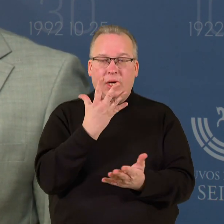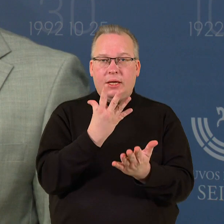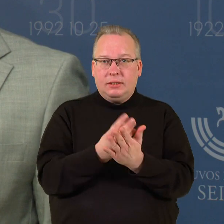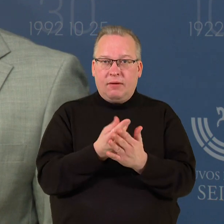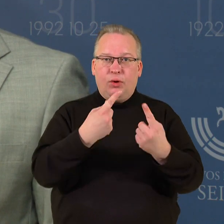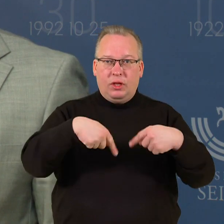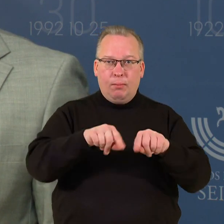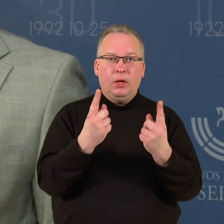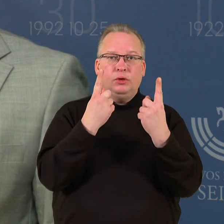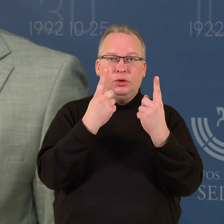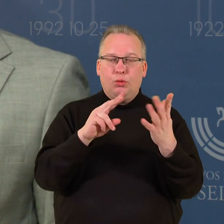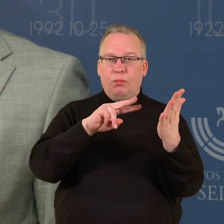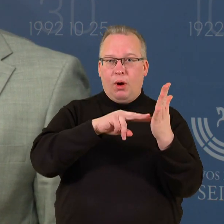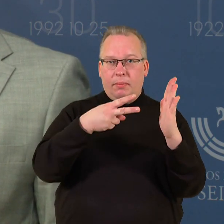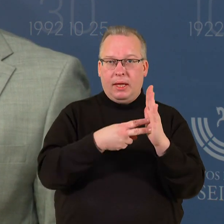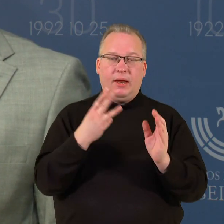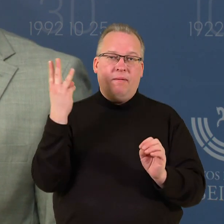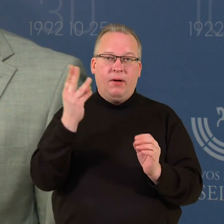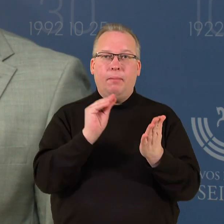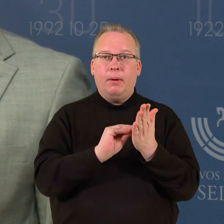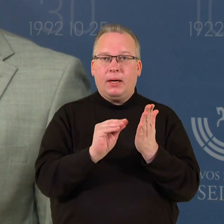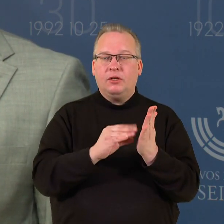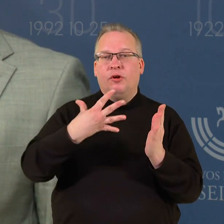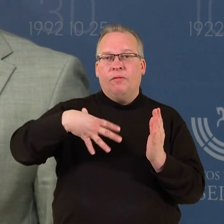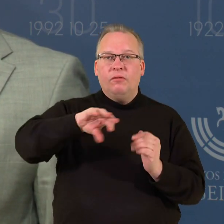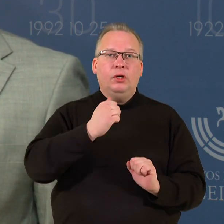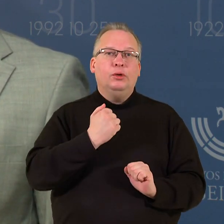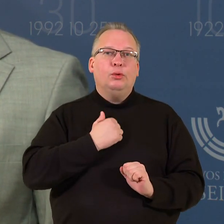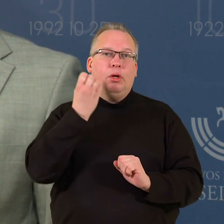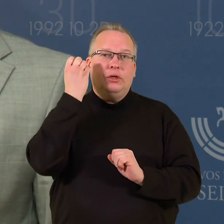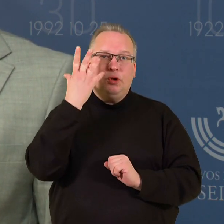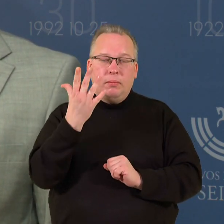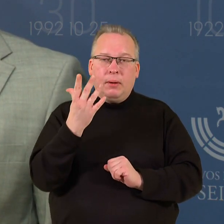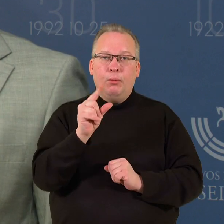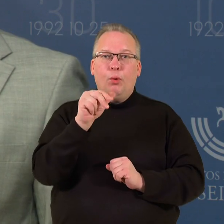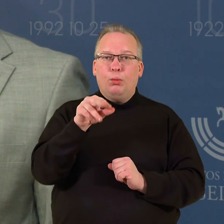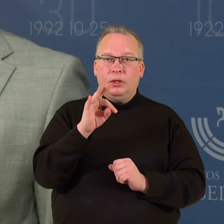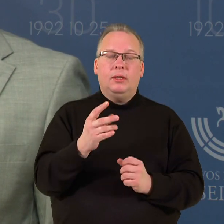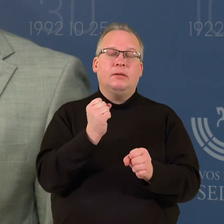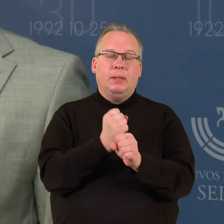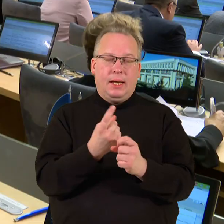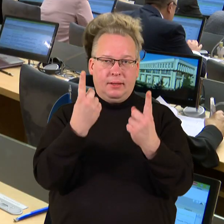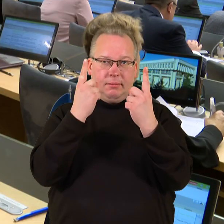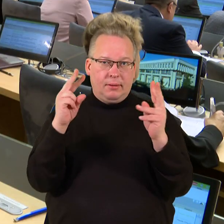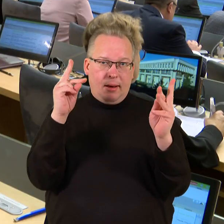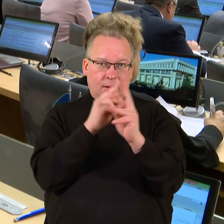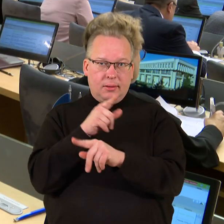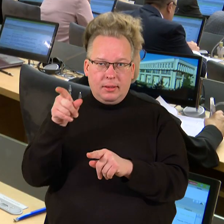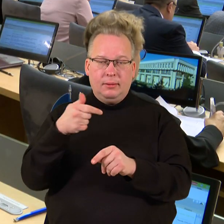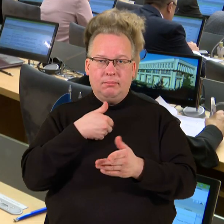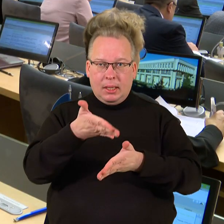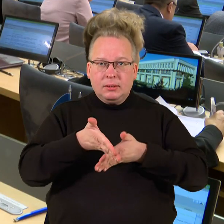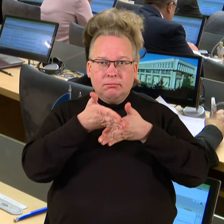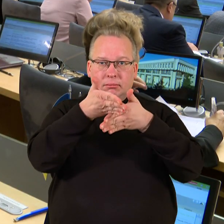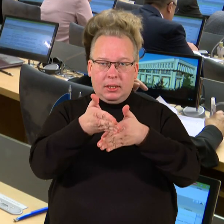nacionalinio įsaugumo strategiją Vašingtonas parašė, visi turi suprasti, kad Putinas padarė strateginę klaidą. Tai mes padėsime